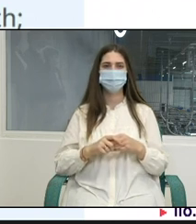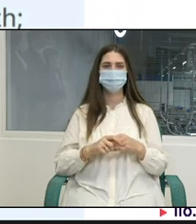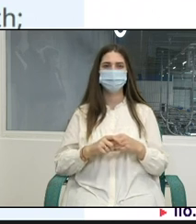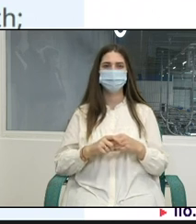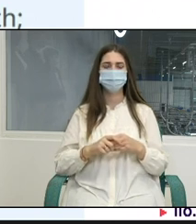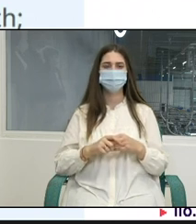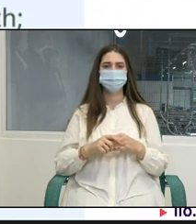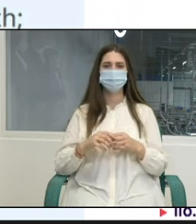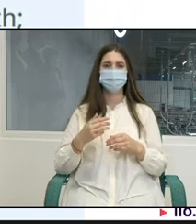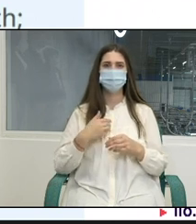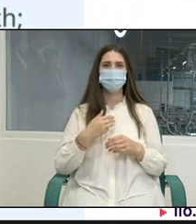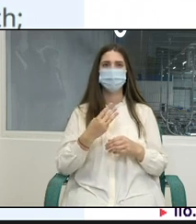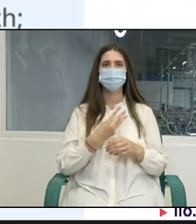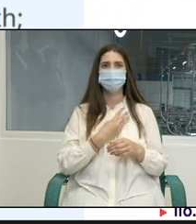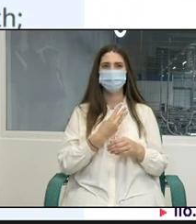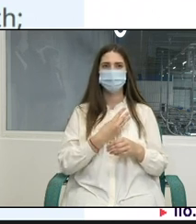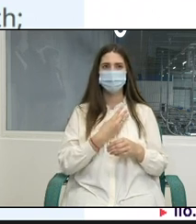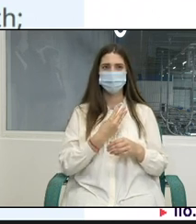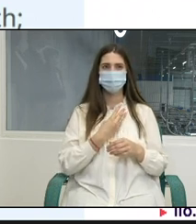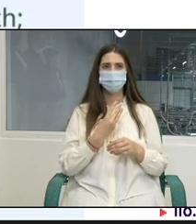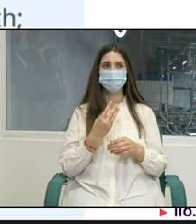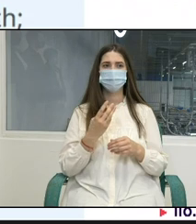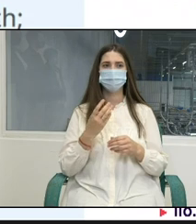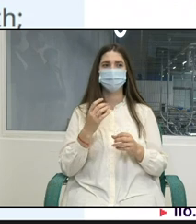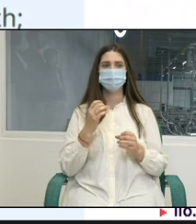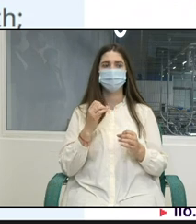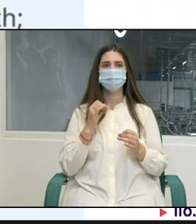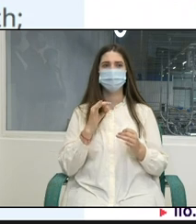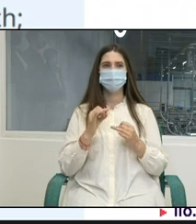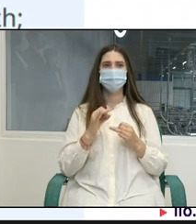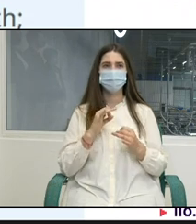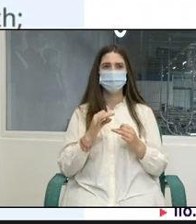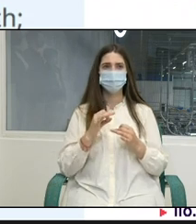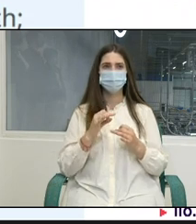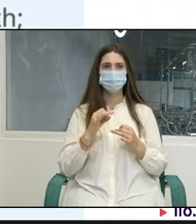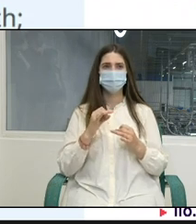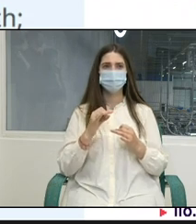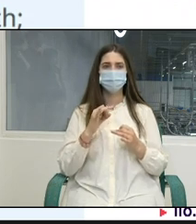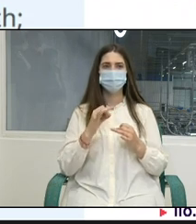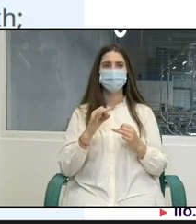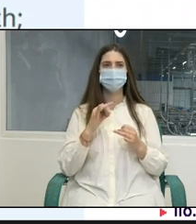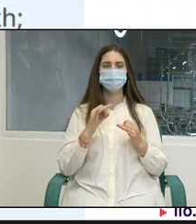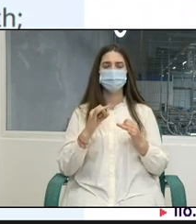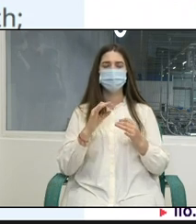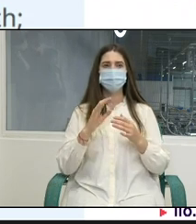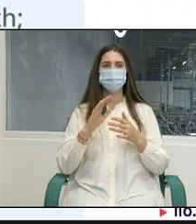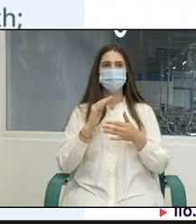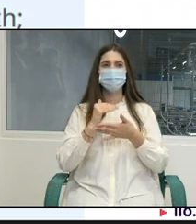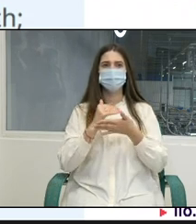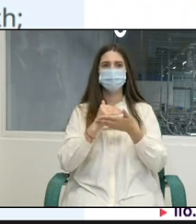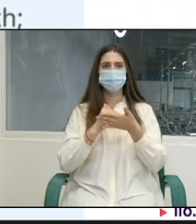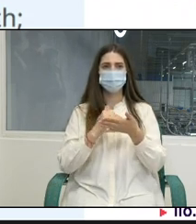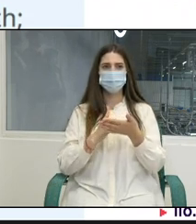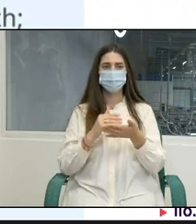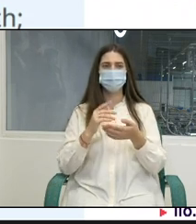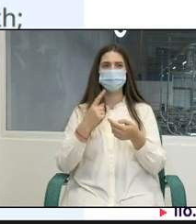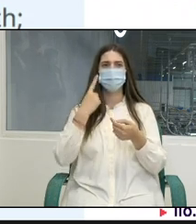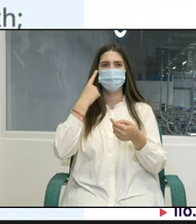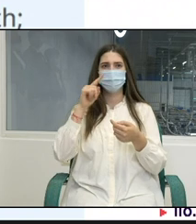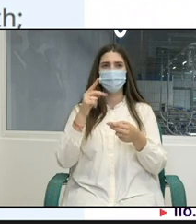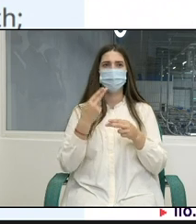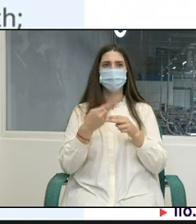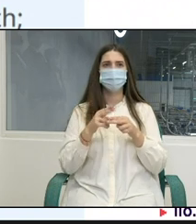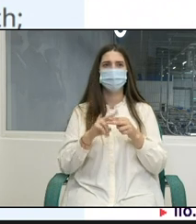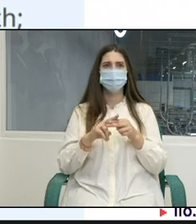vrem să oferim asistență Republicii Moldova să creeze un astfel de sistem care să ajute la luarea